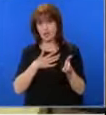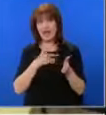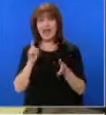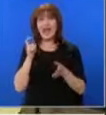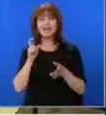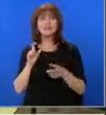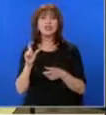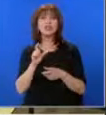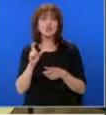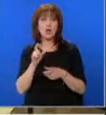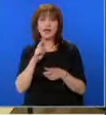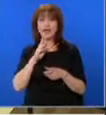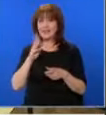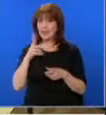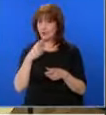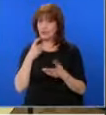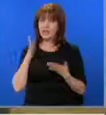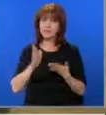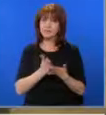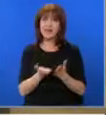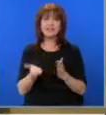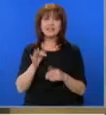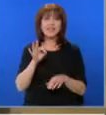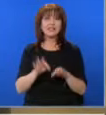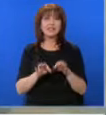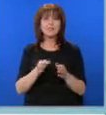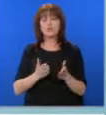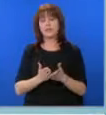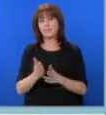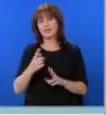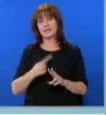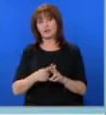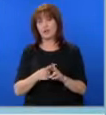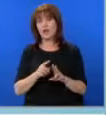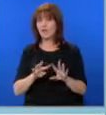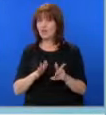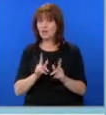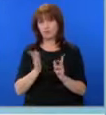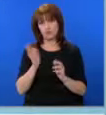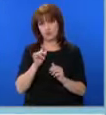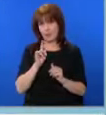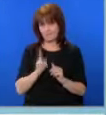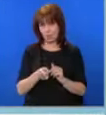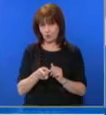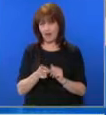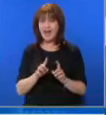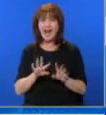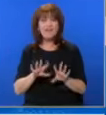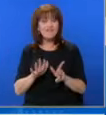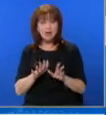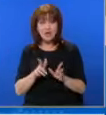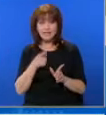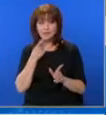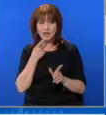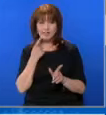Гаранационният срок на устройствата е три годишен и изтича след изборите през юни. Вероятно ще може. Казвам вероятно, не